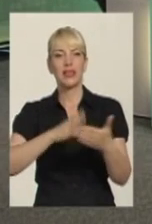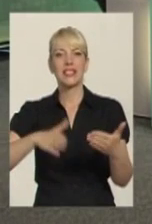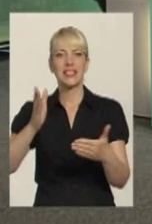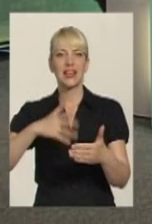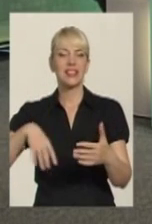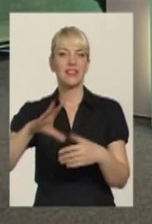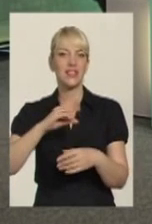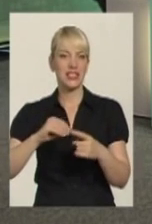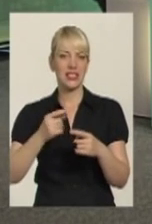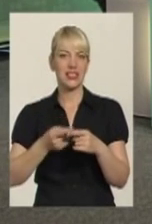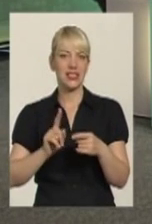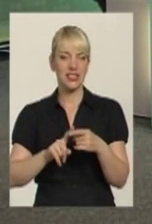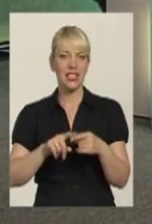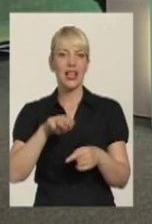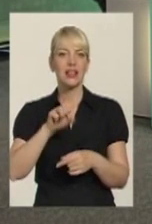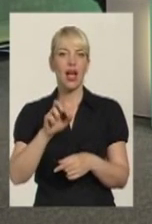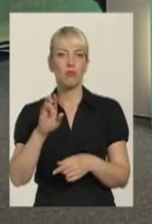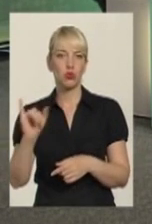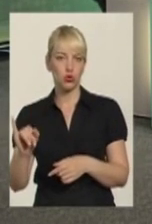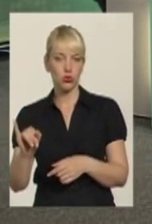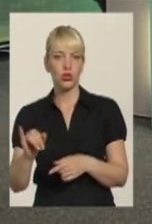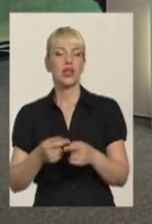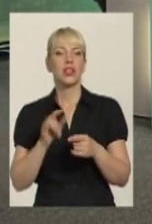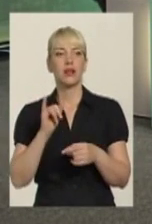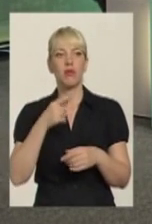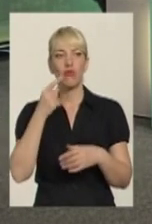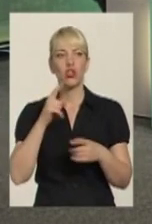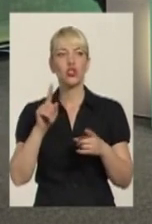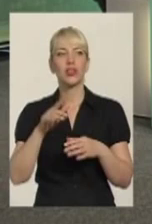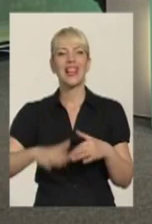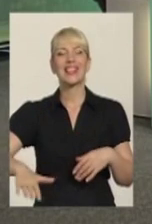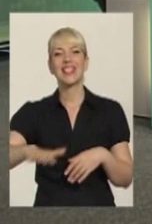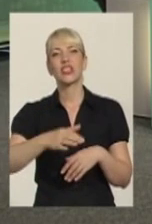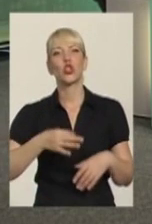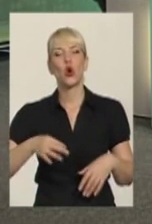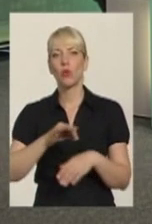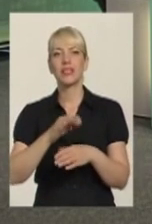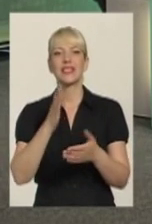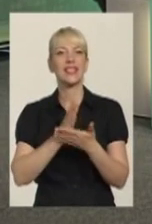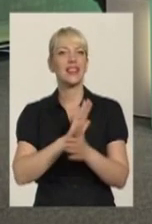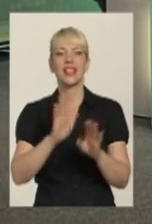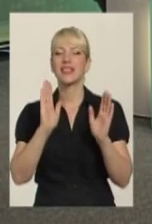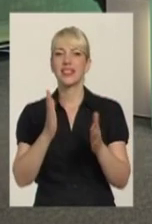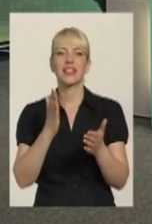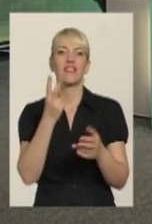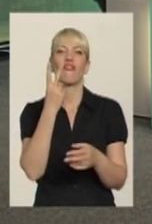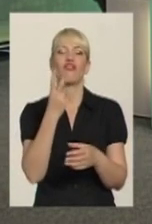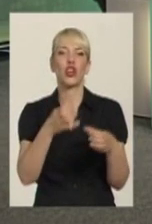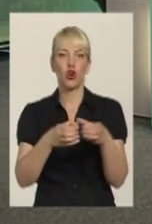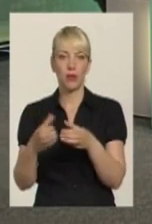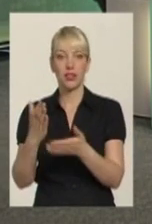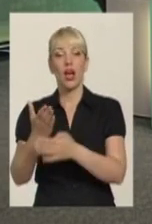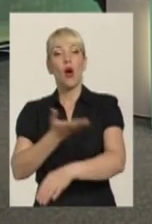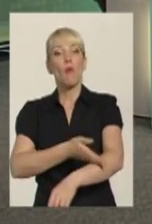упереджені ставлення. Ми ж говорили, що сьогодні на території області існує не тільки наші дві громади. Існує і